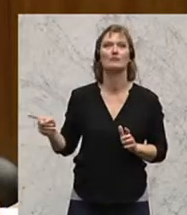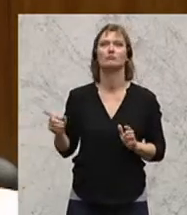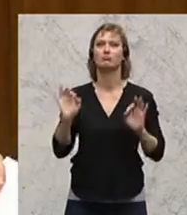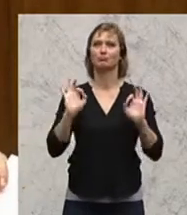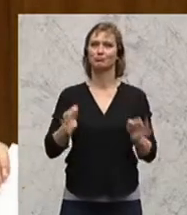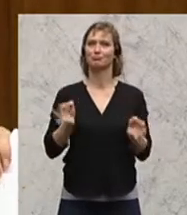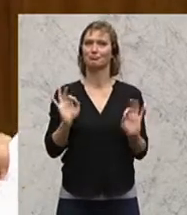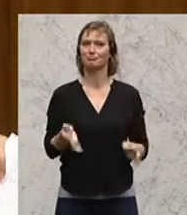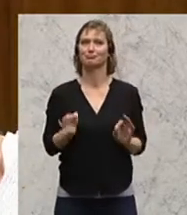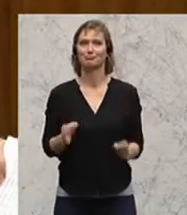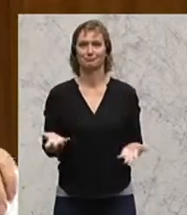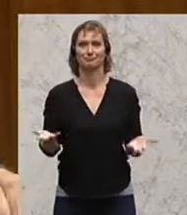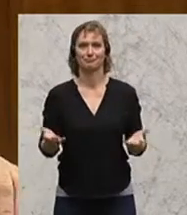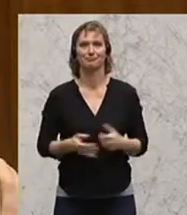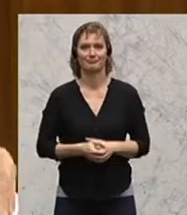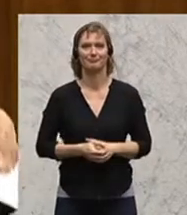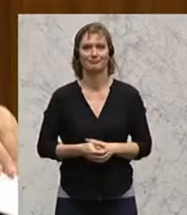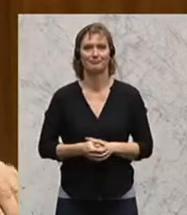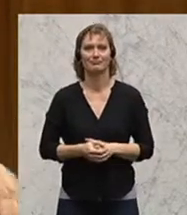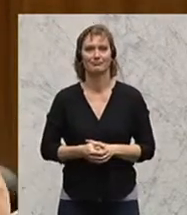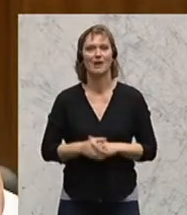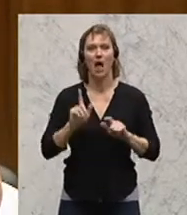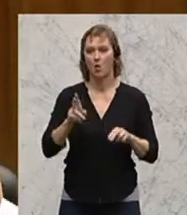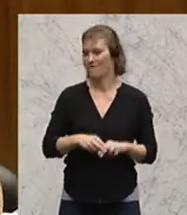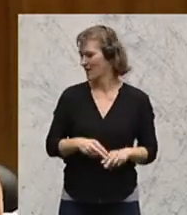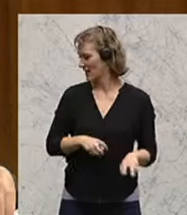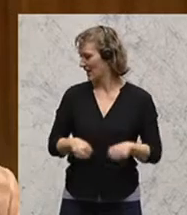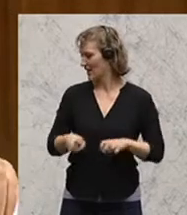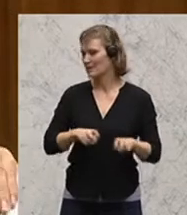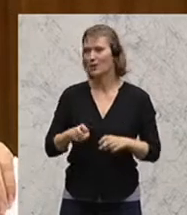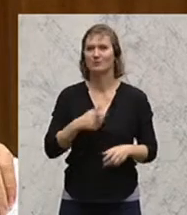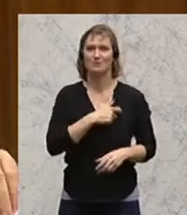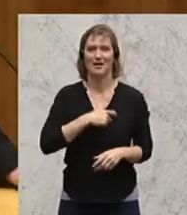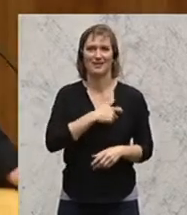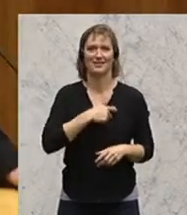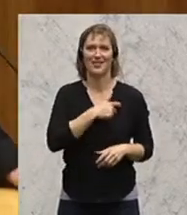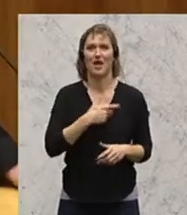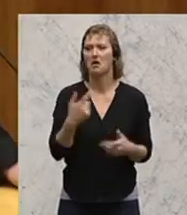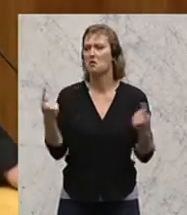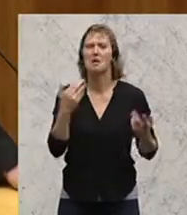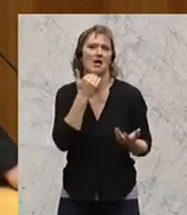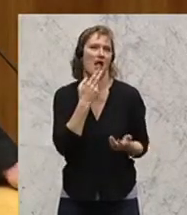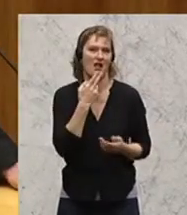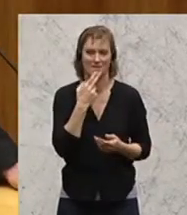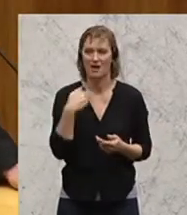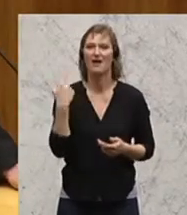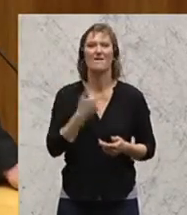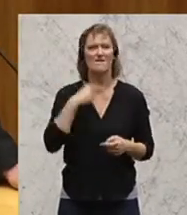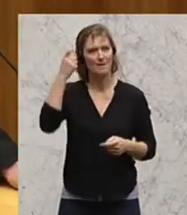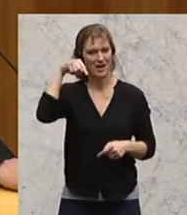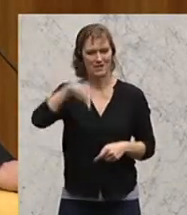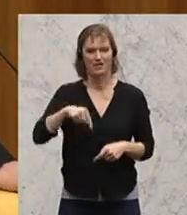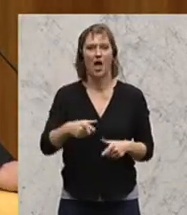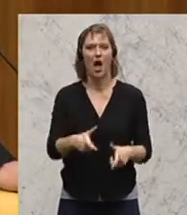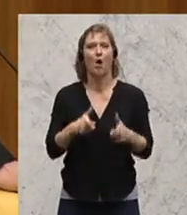wunderbar. Und auch wenn Regierungsparteien, wer immer dann Regierungsparteien sind, sagen, wir halten diesen